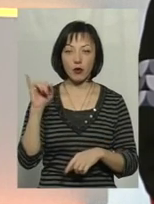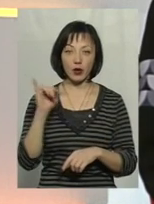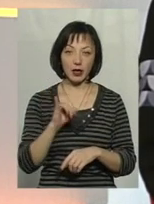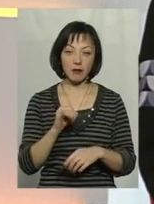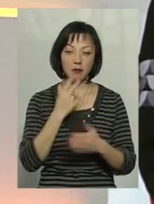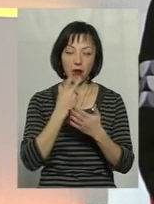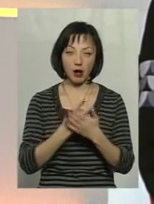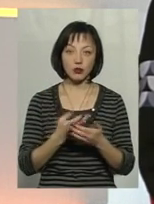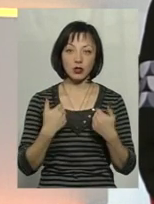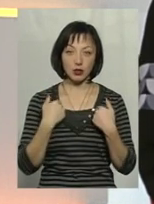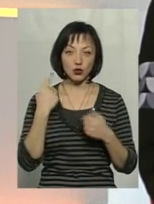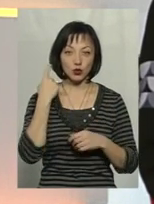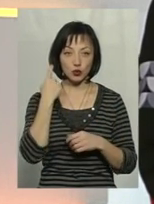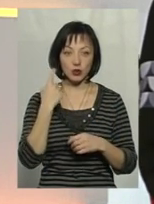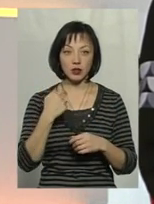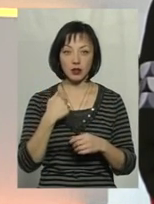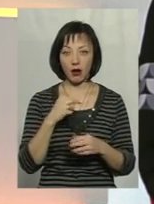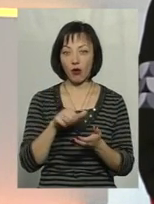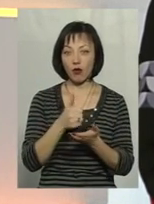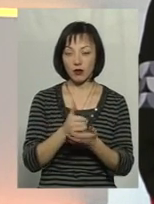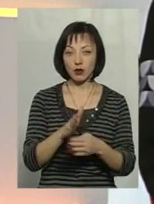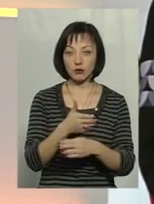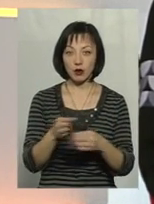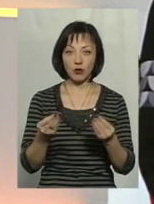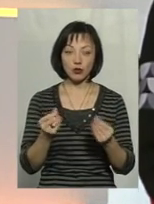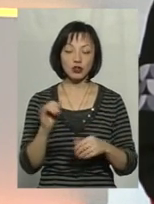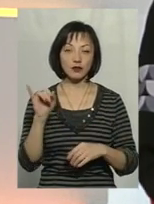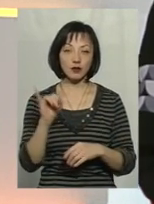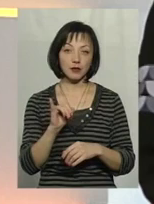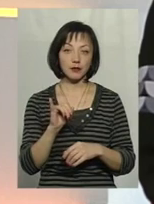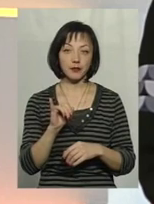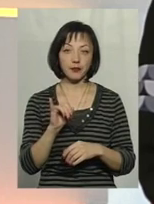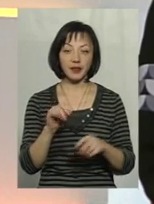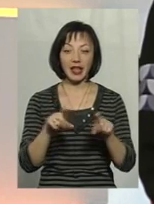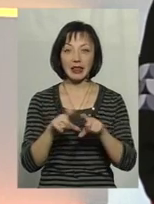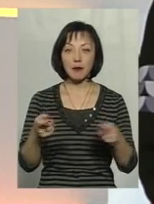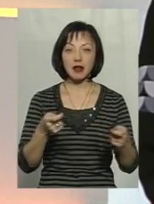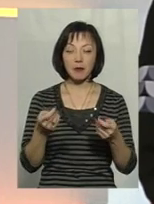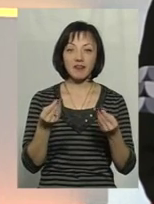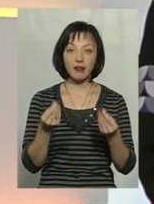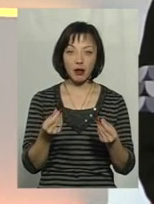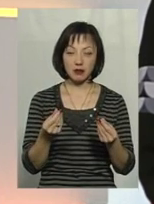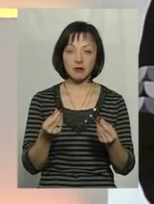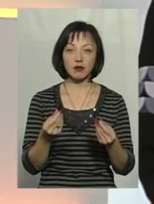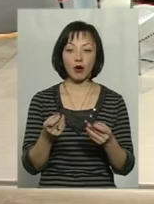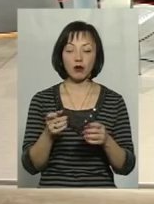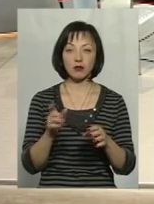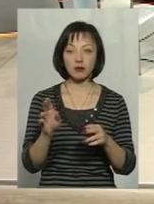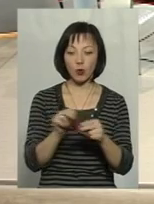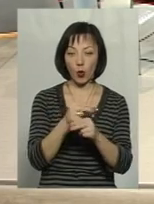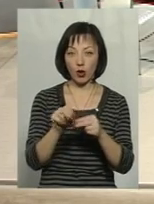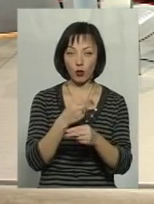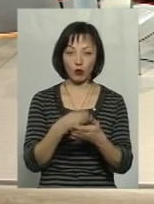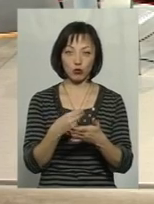ми бачимо, що нас чують, як головні розпорядники, так і Департамент фінансів, який безпосередньо коригує бюджет.